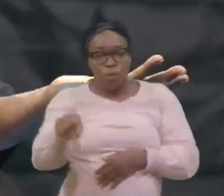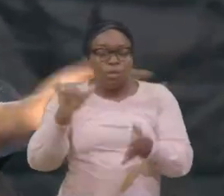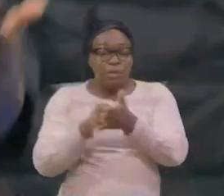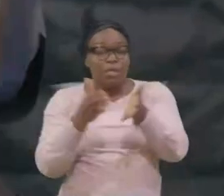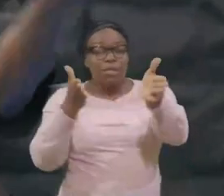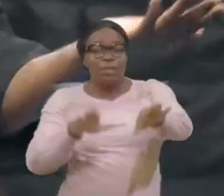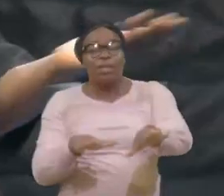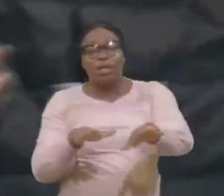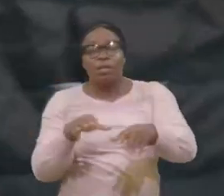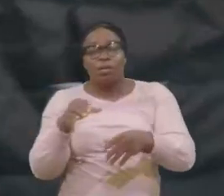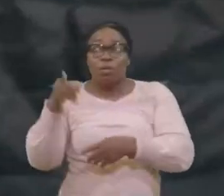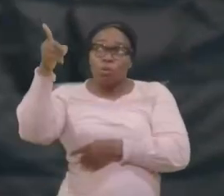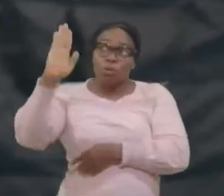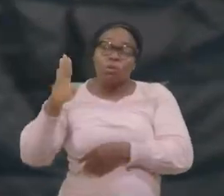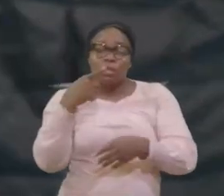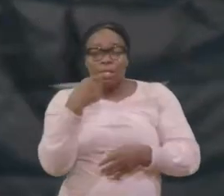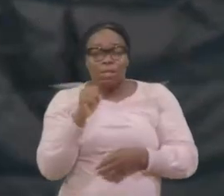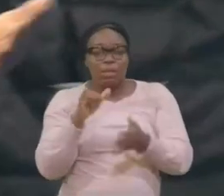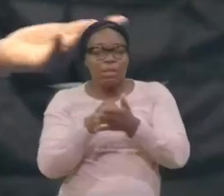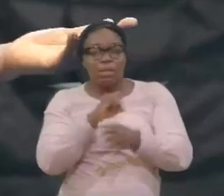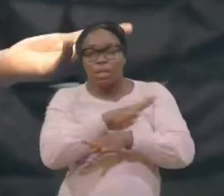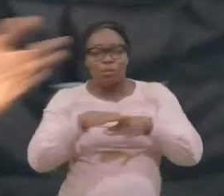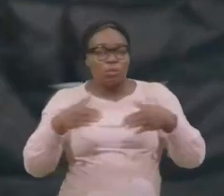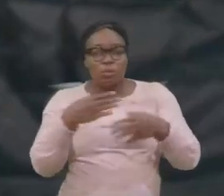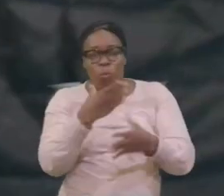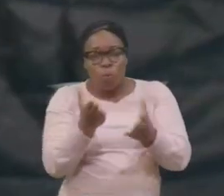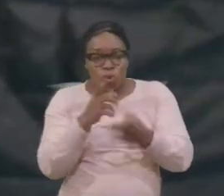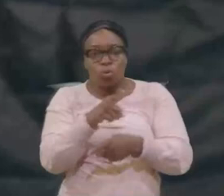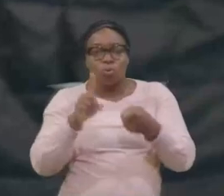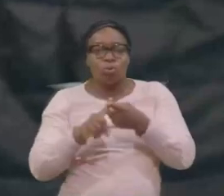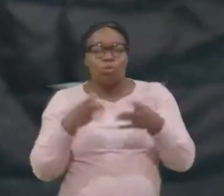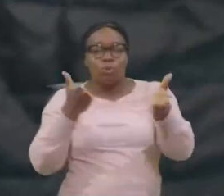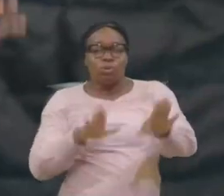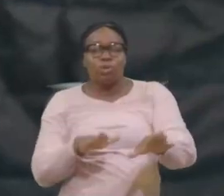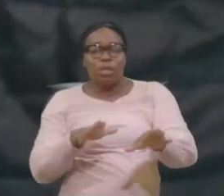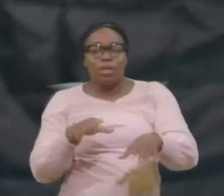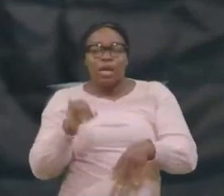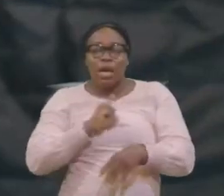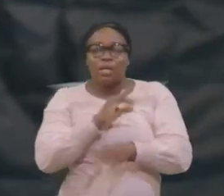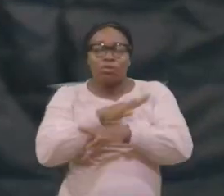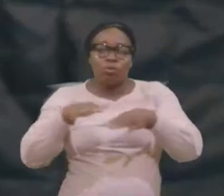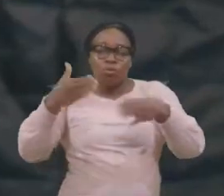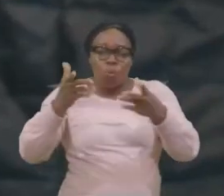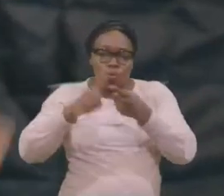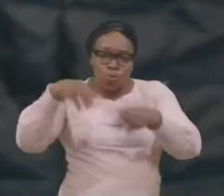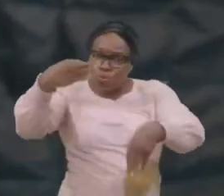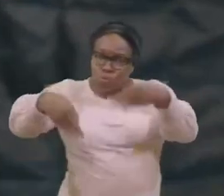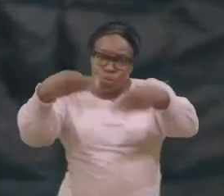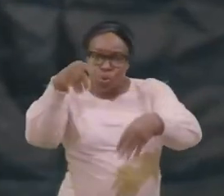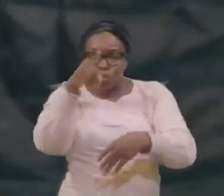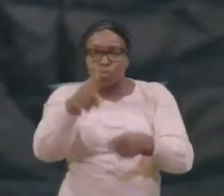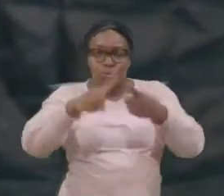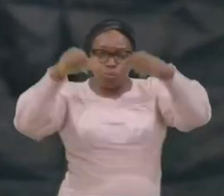Seigneur, Dieu dit, Je ne'intéresse pas dans le mort, Je ne m'intéresse pas dans le jugement, Je ne m'intéresse pas dans